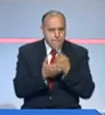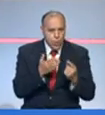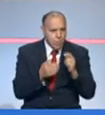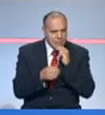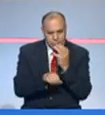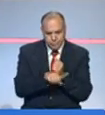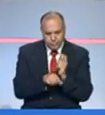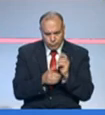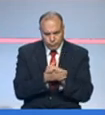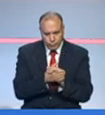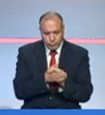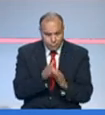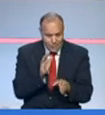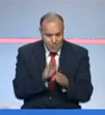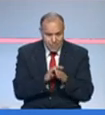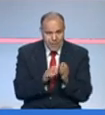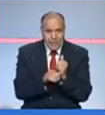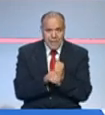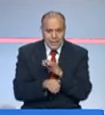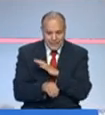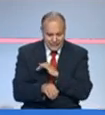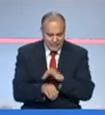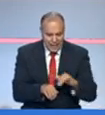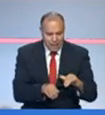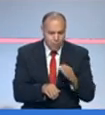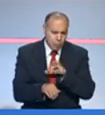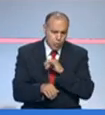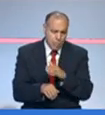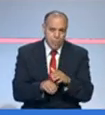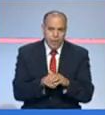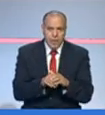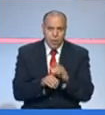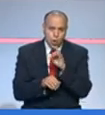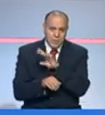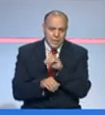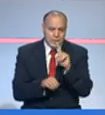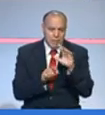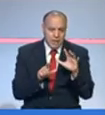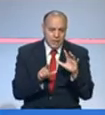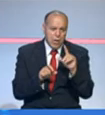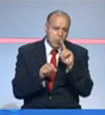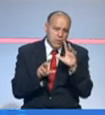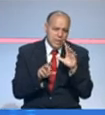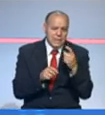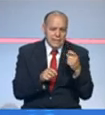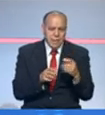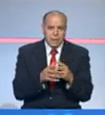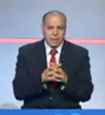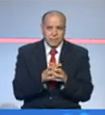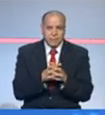ملاقحوش وبداية تلقيح الصغار الصغار نسبيا اللي من 15 حتى الثمانتاش غير نهار